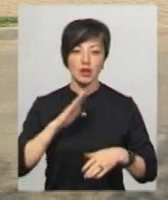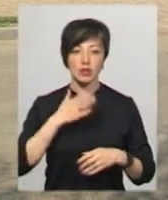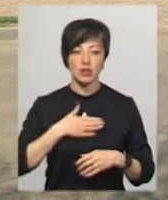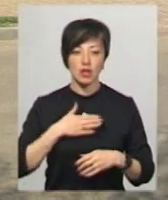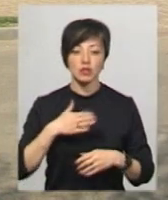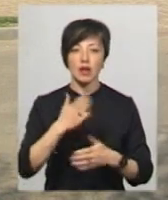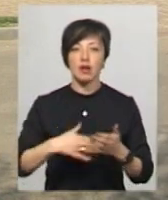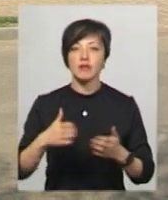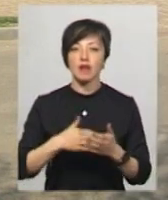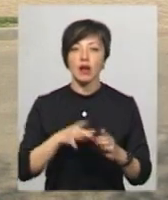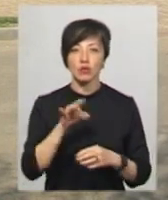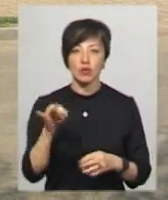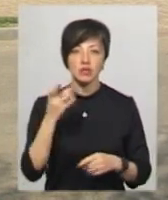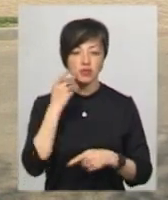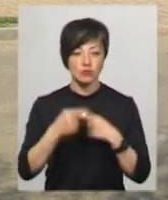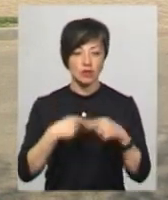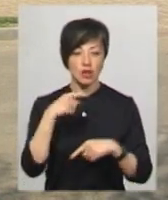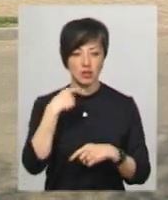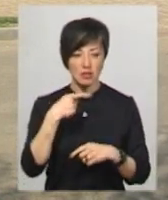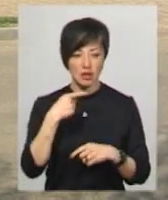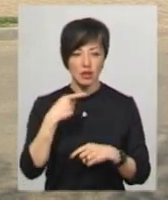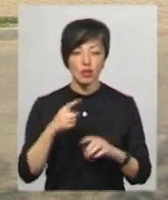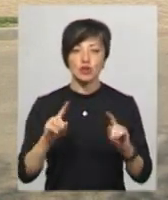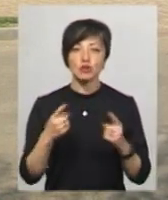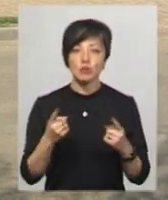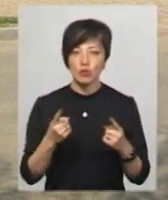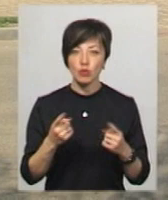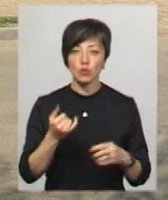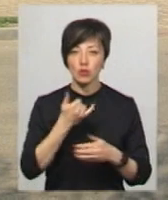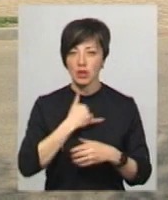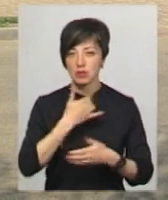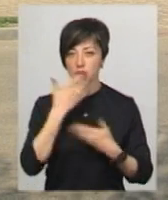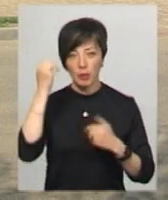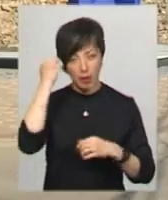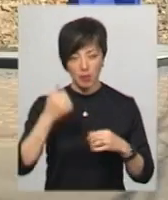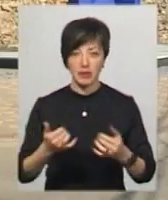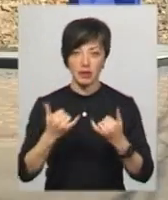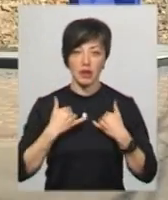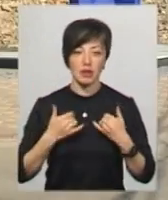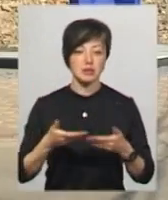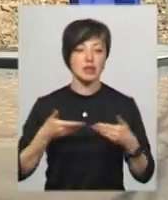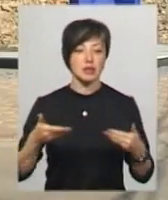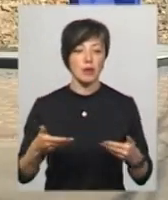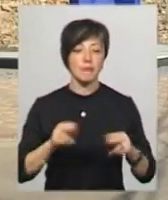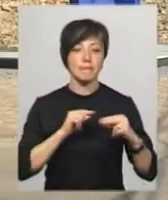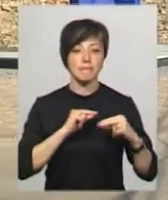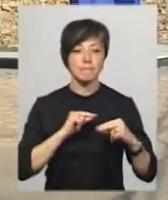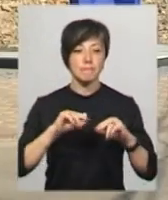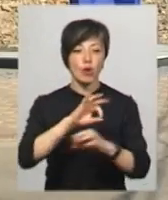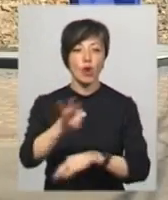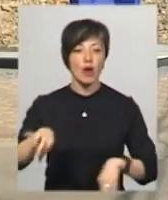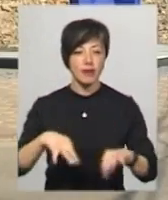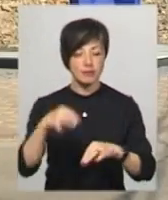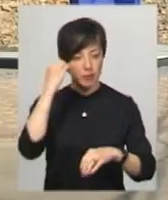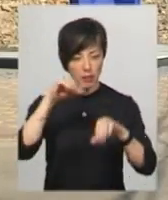ліквідатори, тому що вони завжди казали, а чому немає пам'ятника для нас? Нам проєкт самого пам'ятника